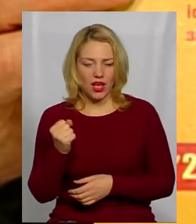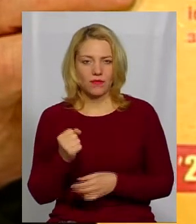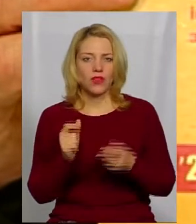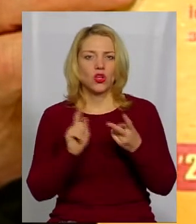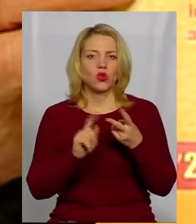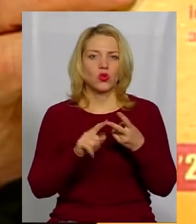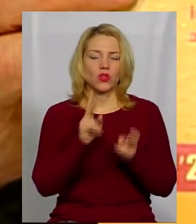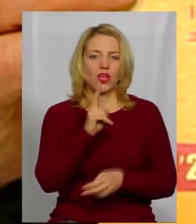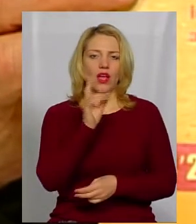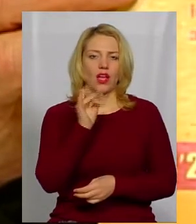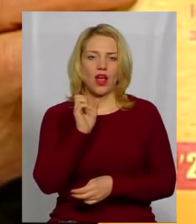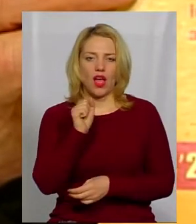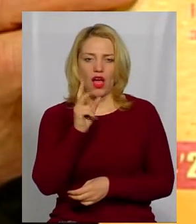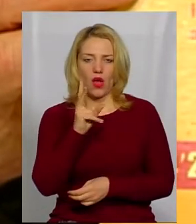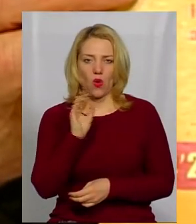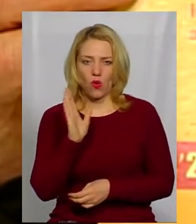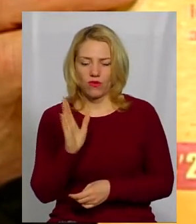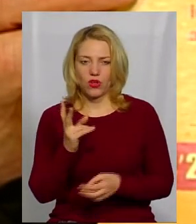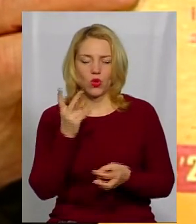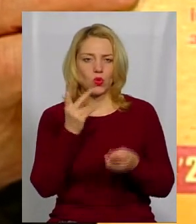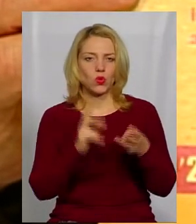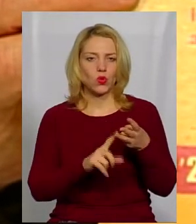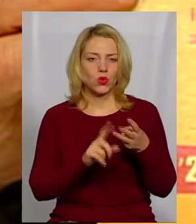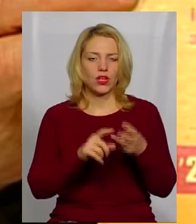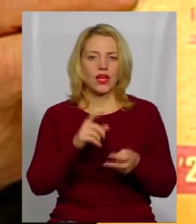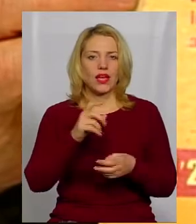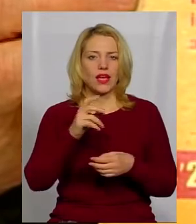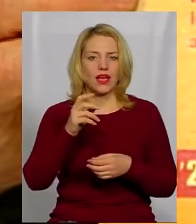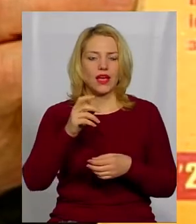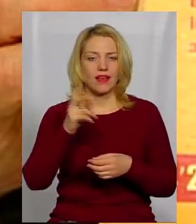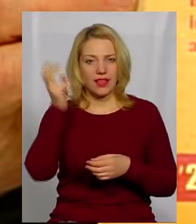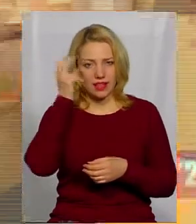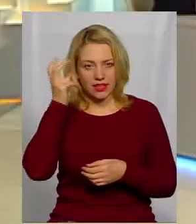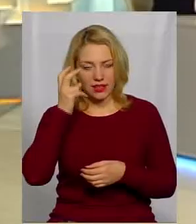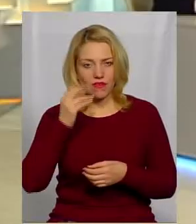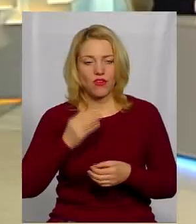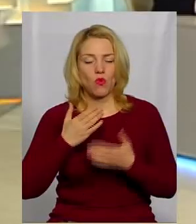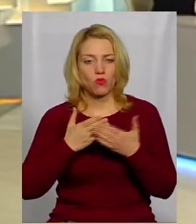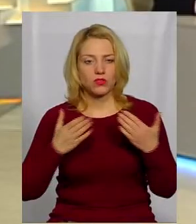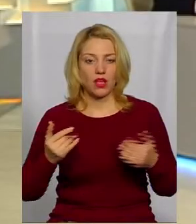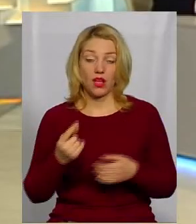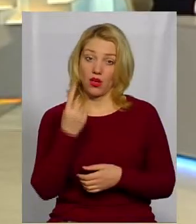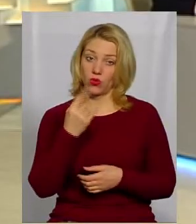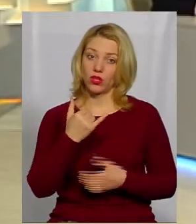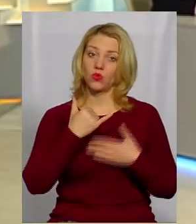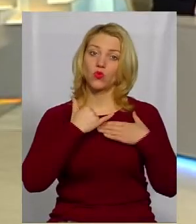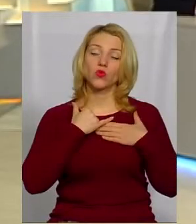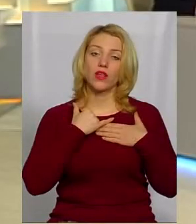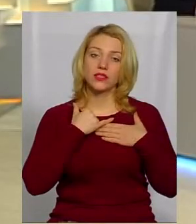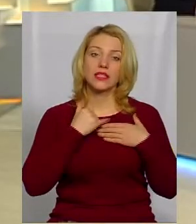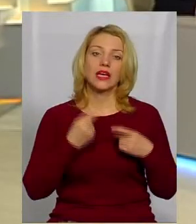Крахові, один в Києві в музеї декоративного мистецтва і один тепер у нас. Це